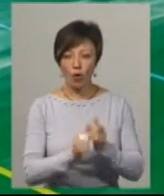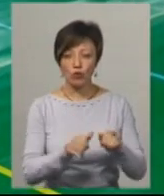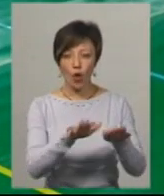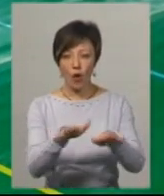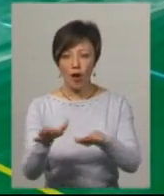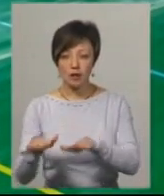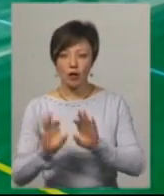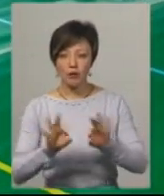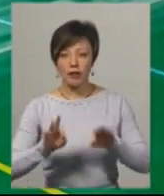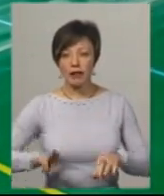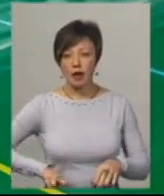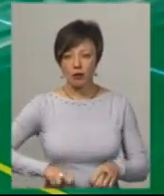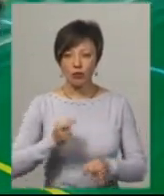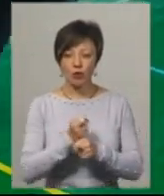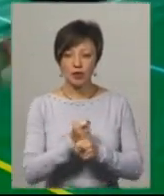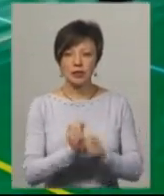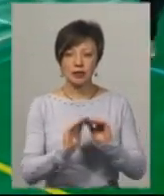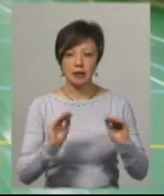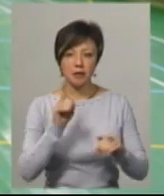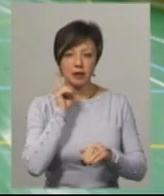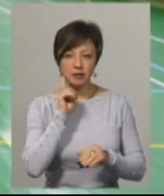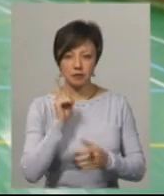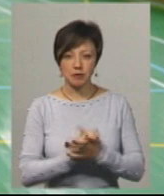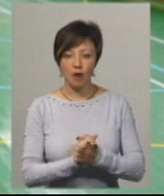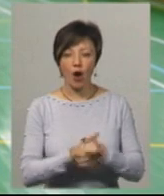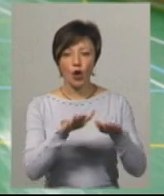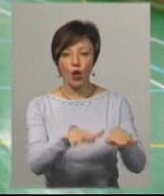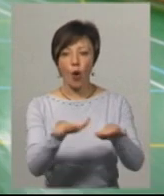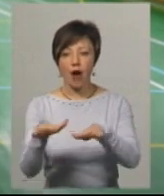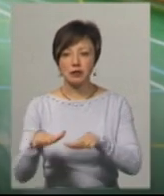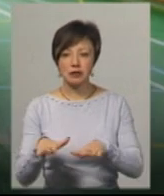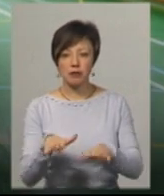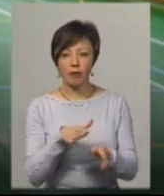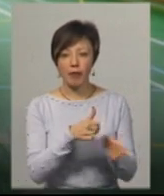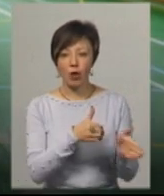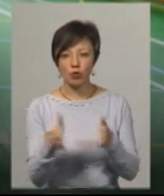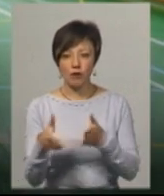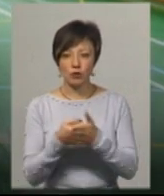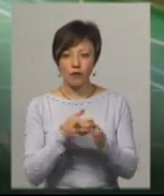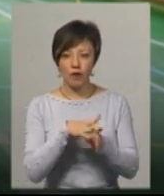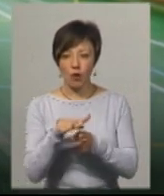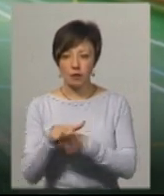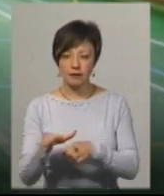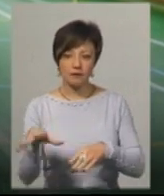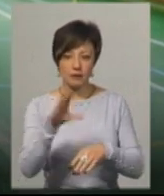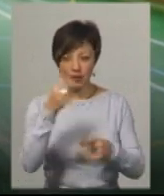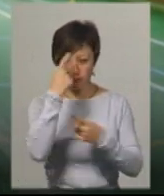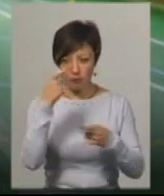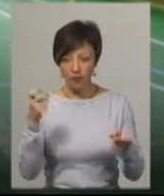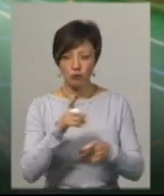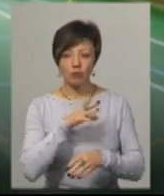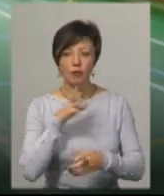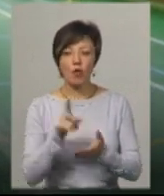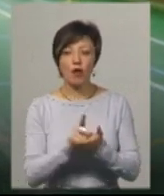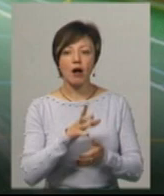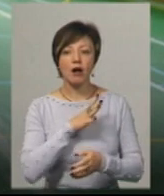центру із роботи дітьми та підлітками Олексій Янчук. Локація, підготовка до виконання локацій і вся інформація, що по ним необхідна,